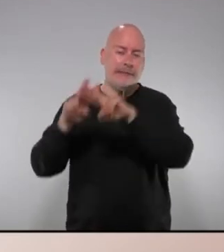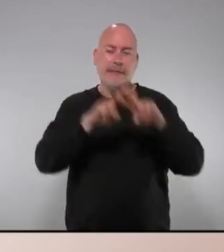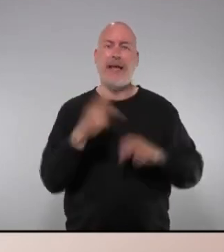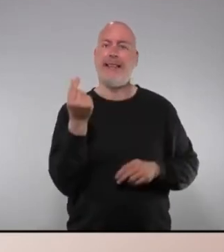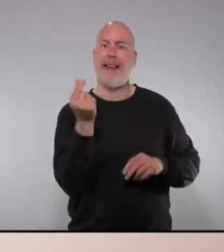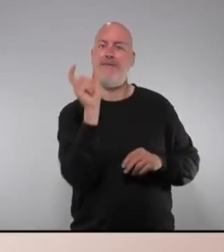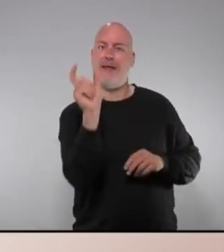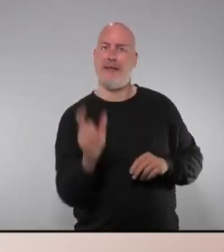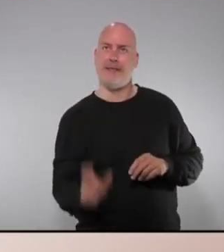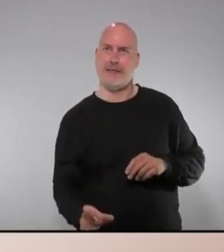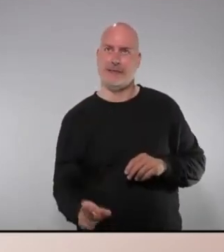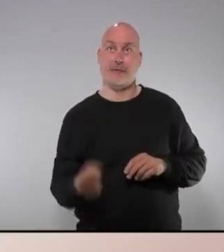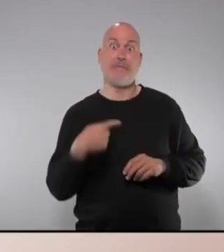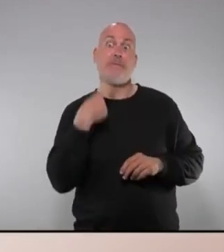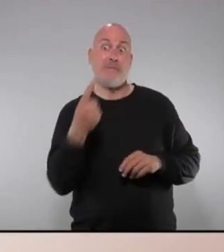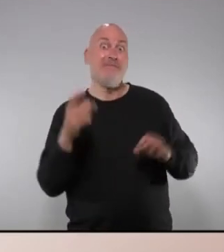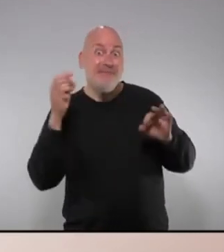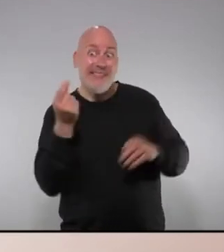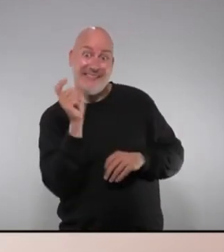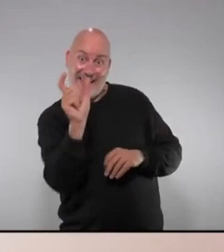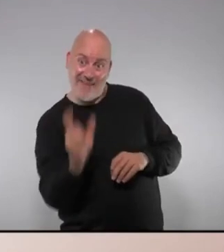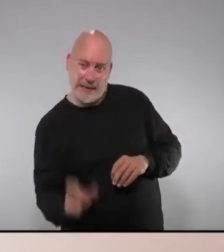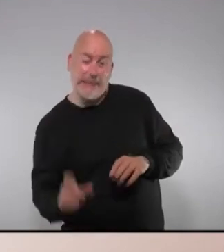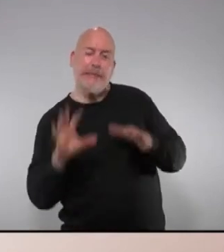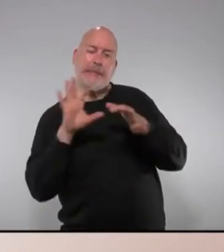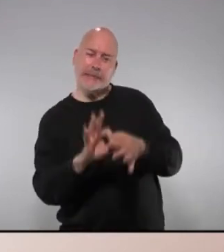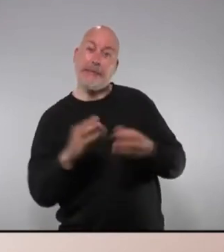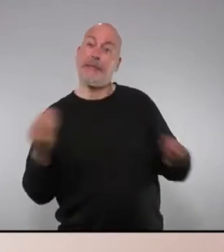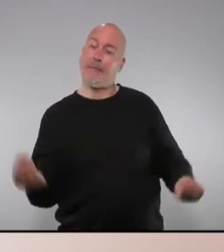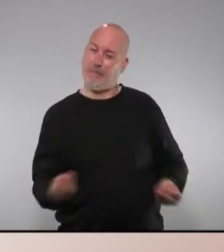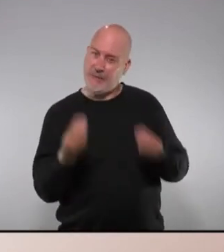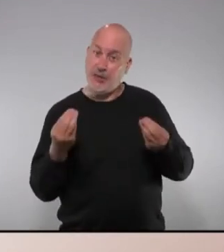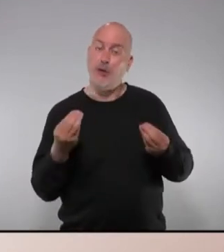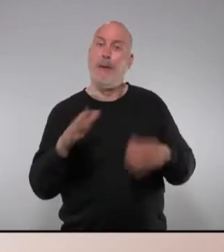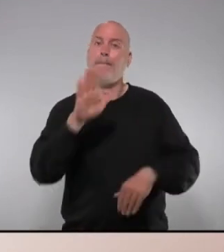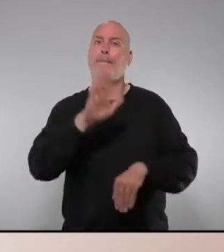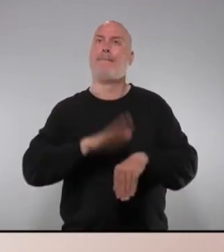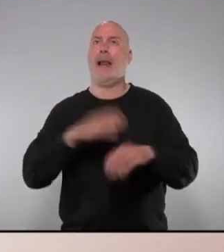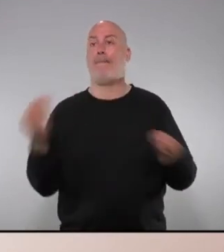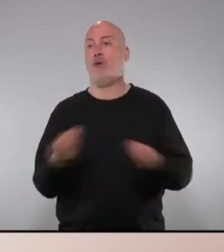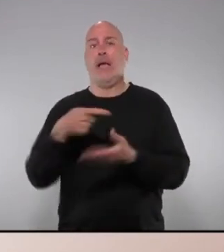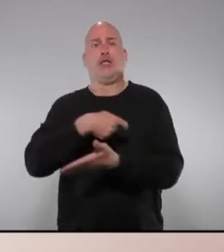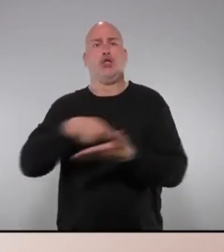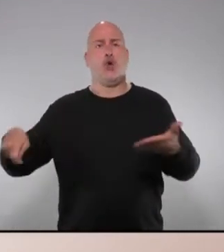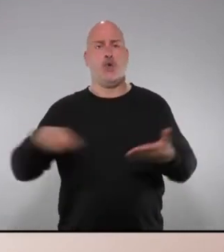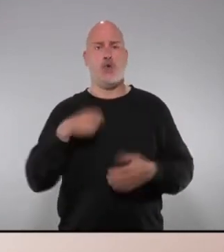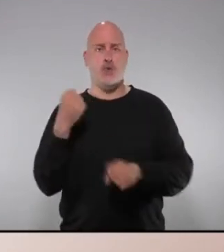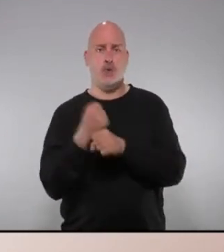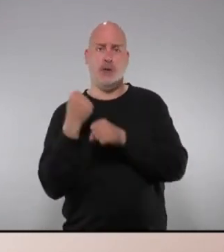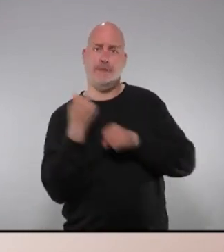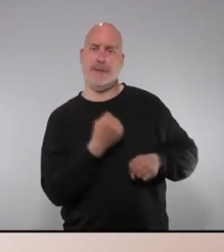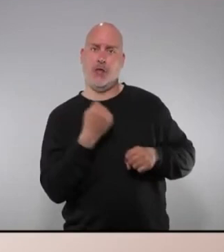tarifes que nosaltres creiem que a més a més han d'anar justament per poder millorar el sou dels treballadors que evidentment